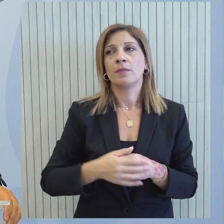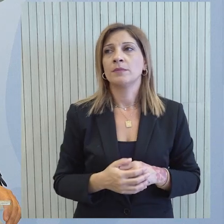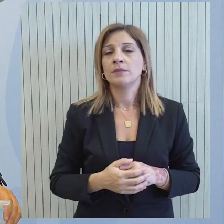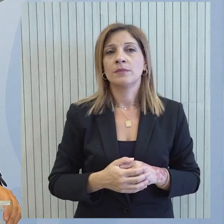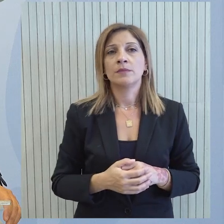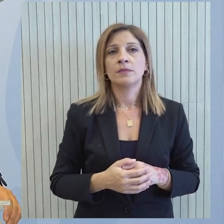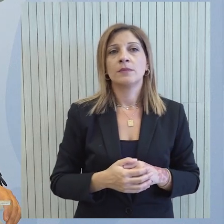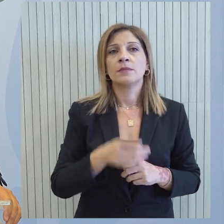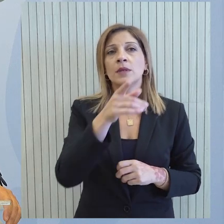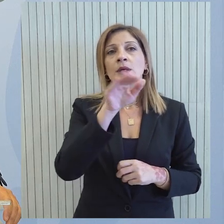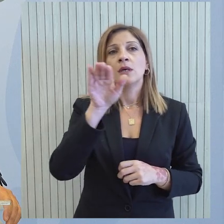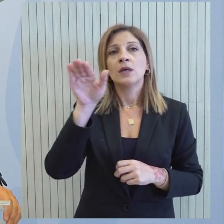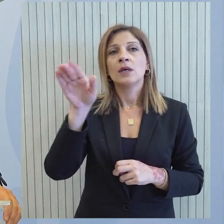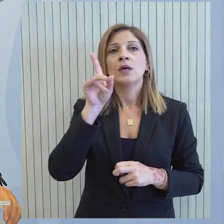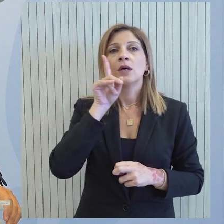και αυτές τις προκλήσεις